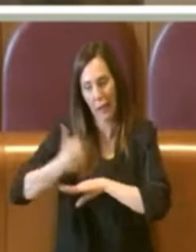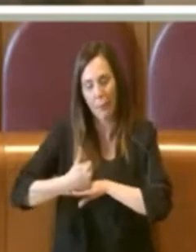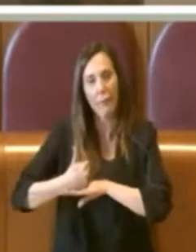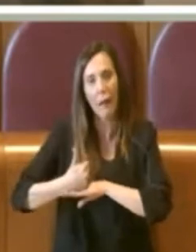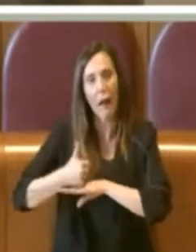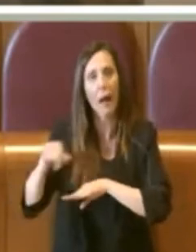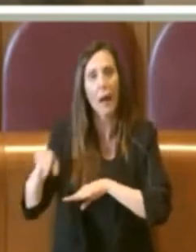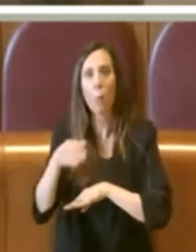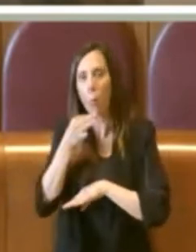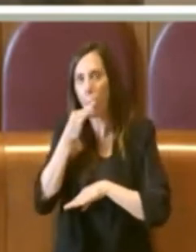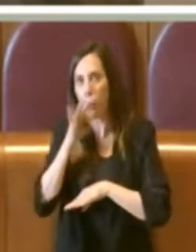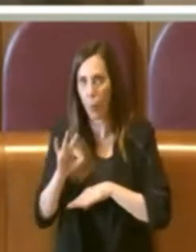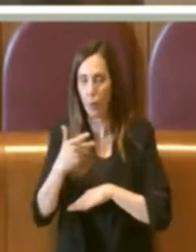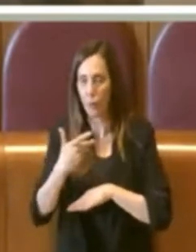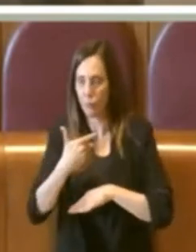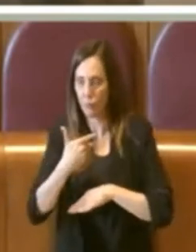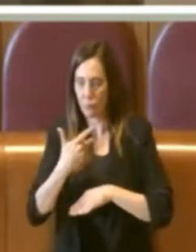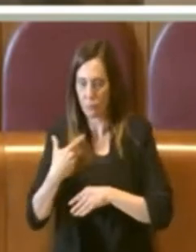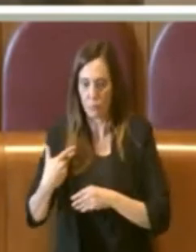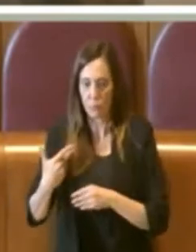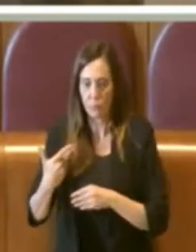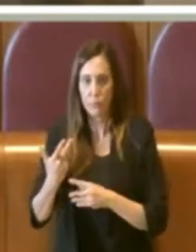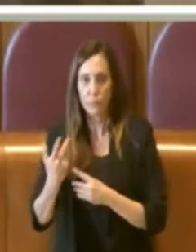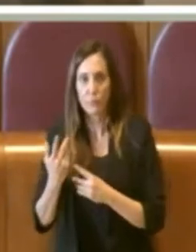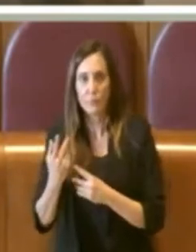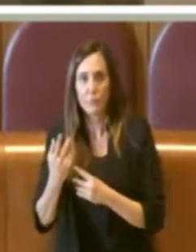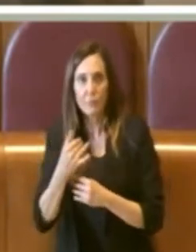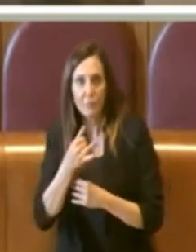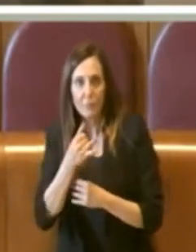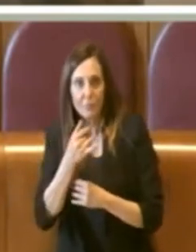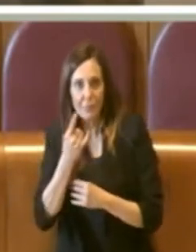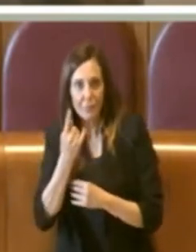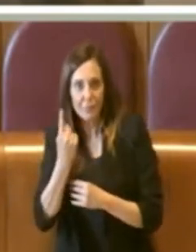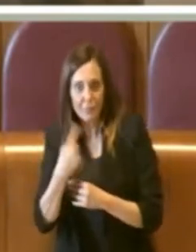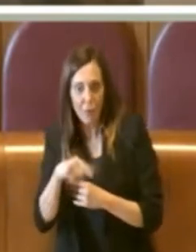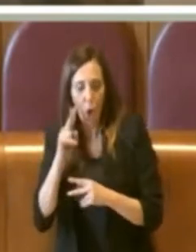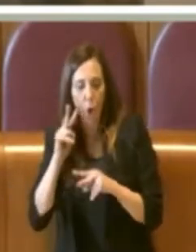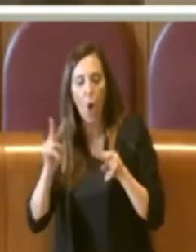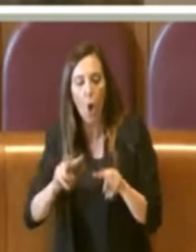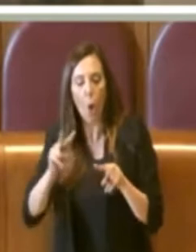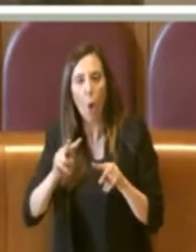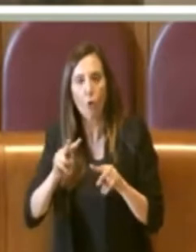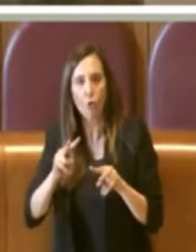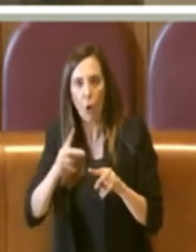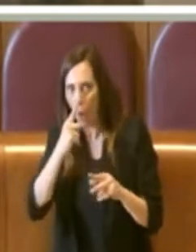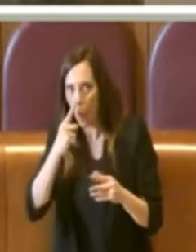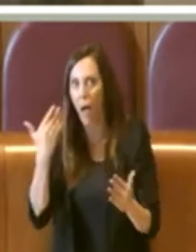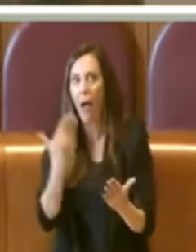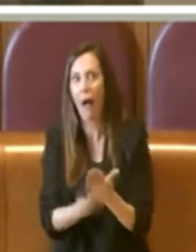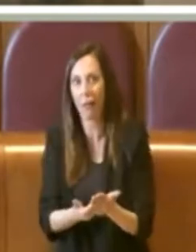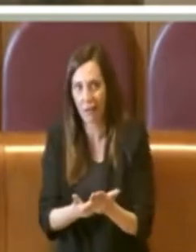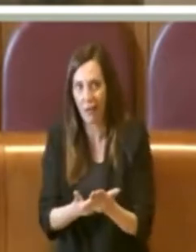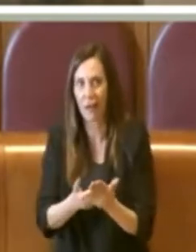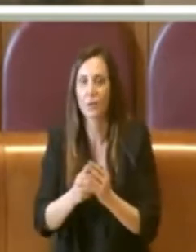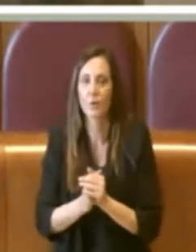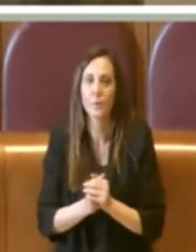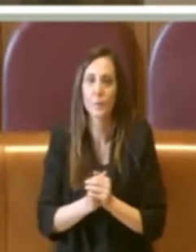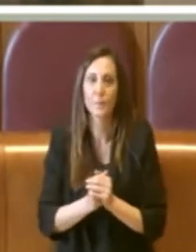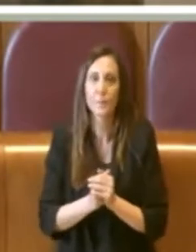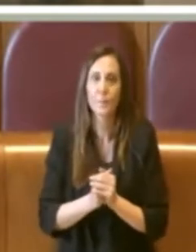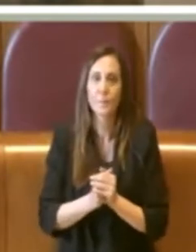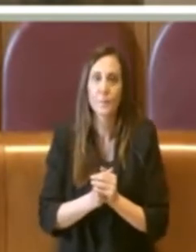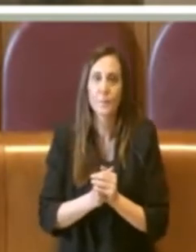condizioni per poter effettuare il necessario controllo. E' la nostra partecipata Roma Servizio nella